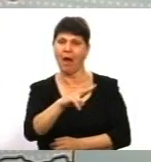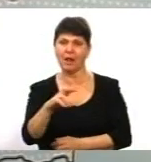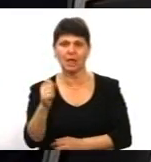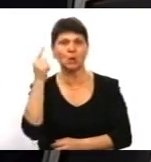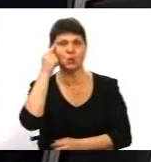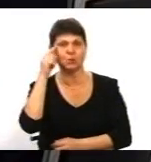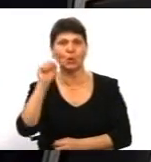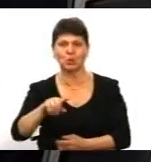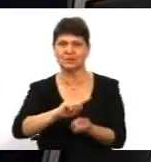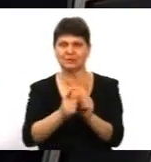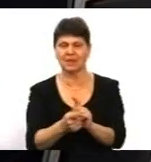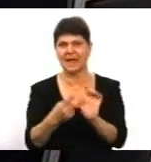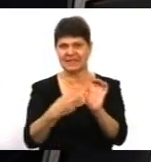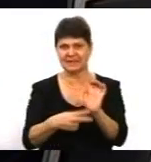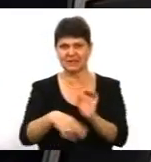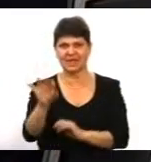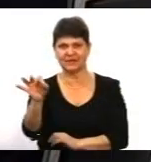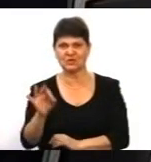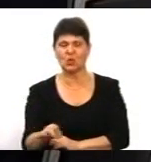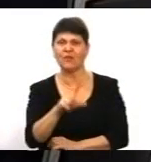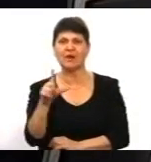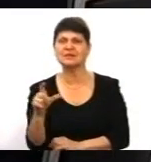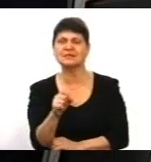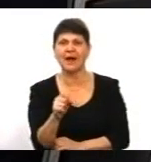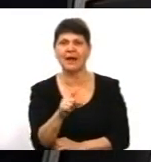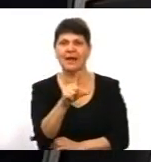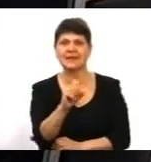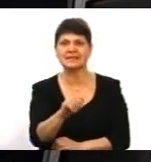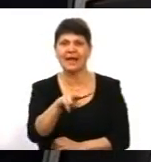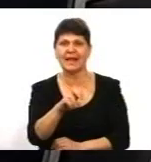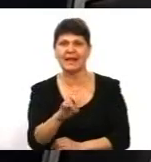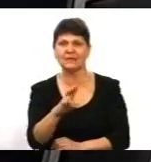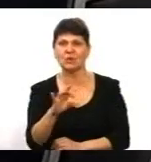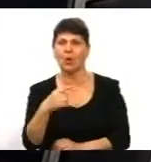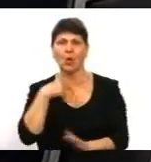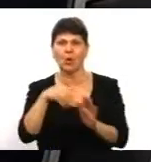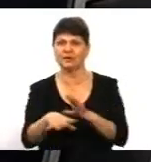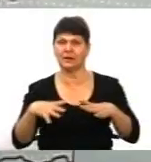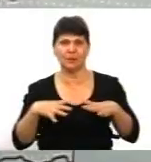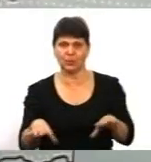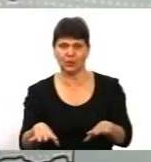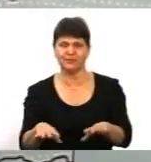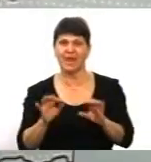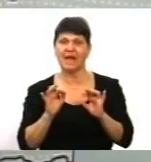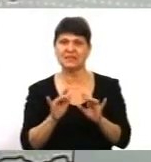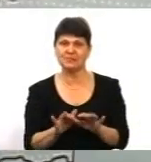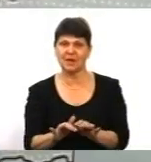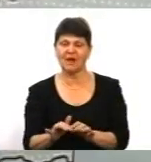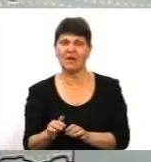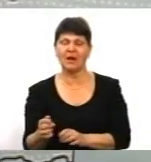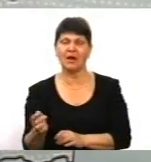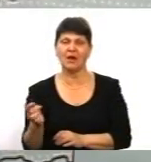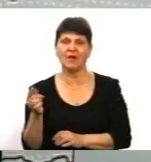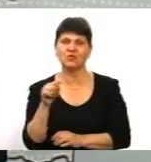оці 70%, які за Зеленського не голосували. Справа в що він сказав, що думали, що я відморожусь. Але